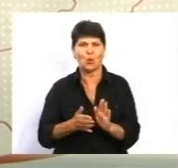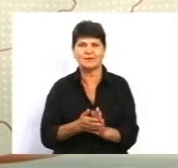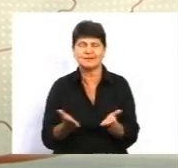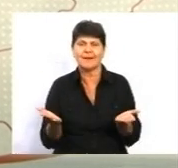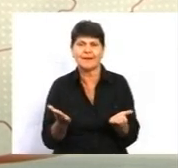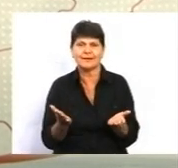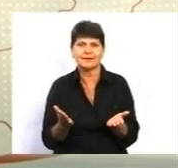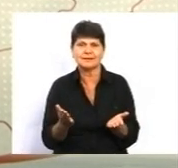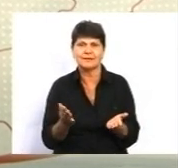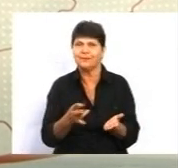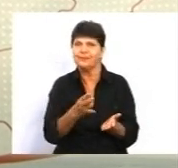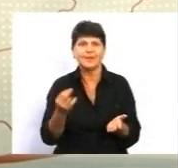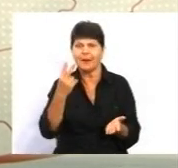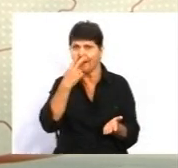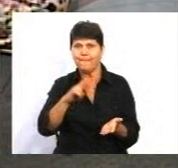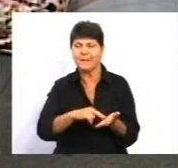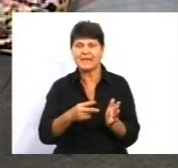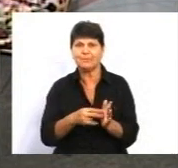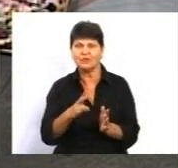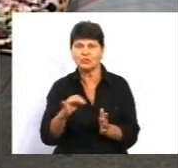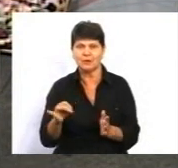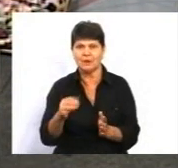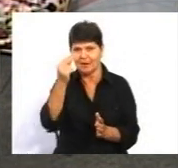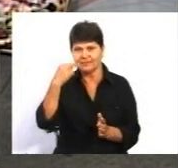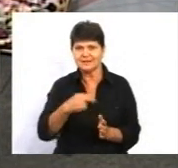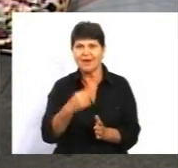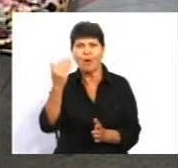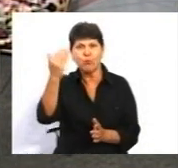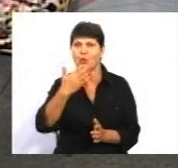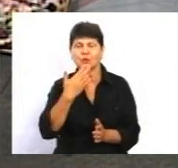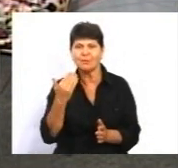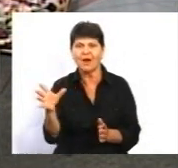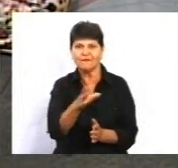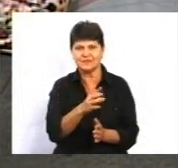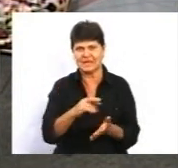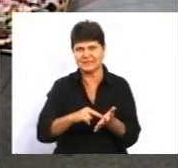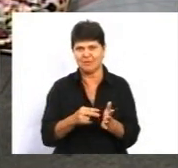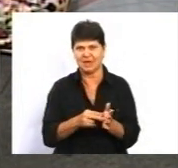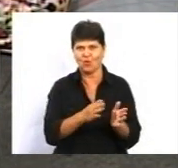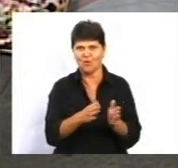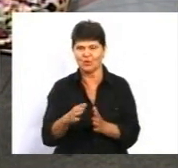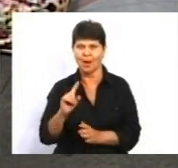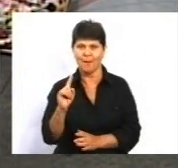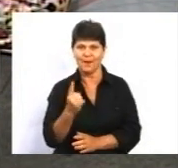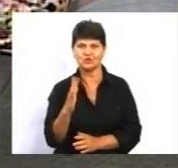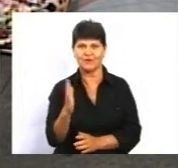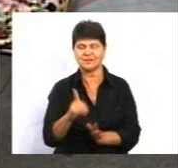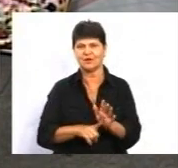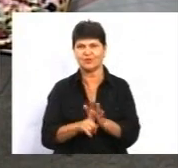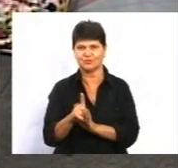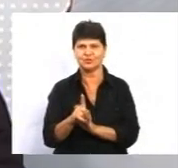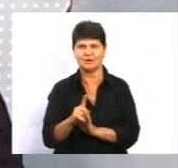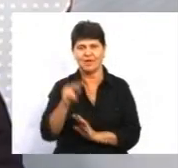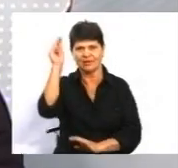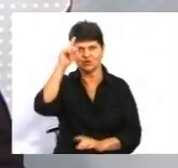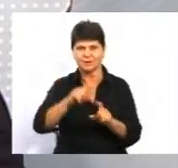непередбачених ситуацій, слава Богу, немає. Все йде, як заплановано. І 1 вересня ми розпочнемо новий навчальний рік.